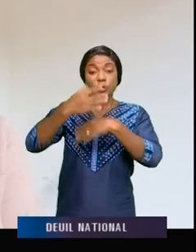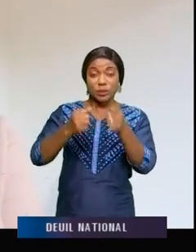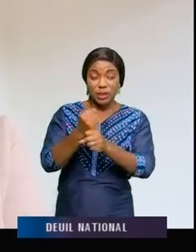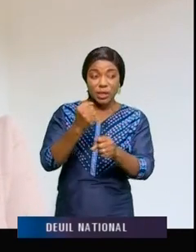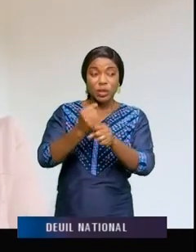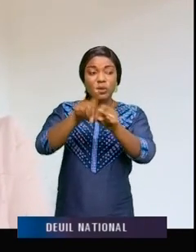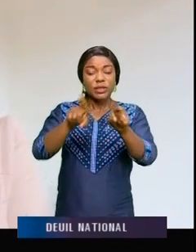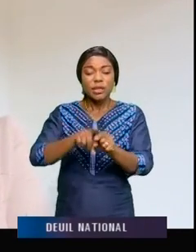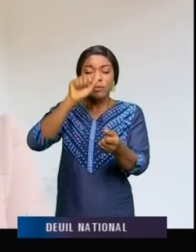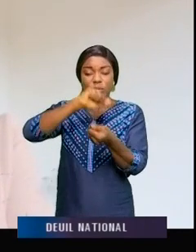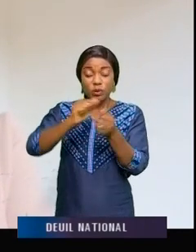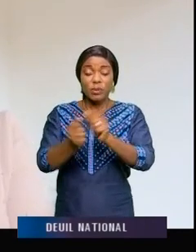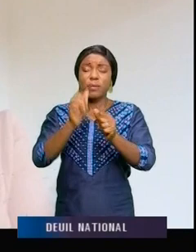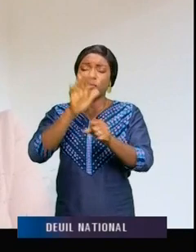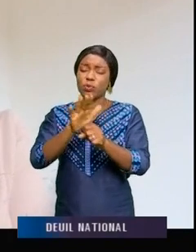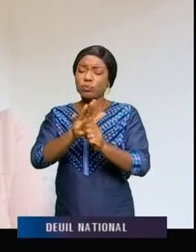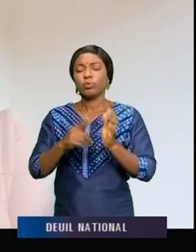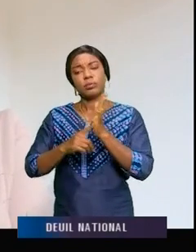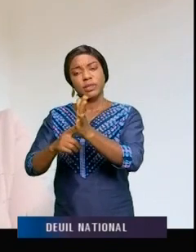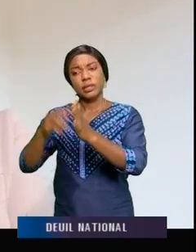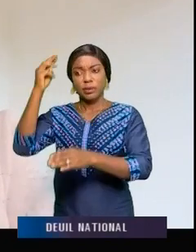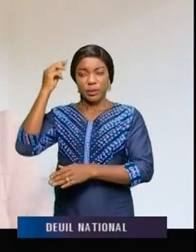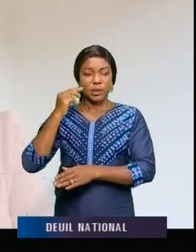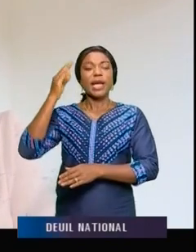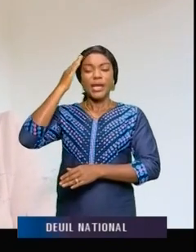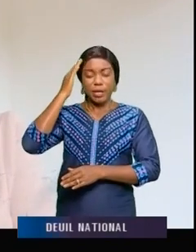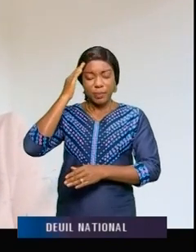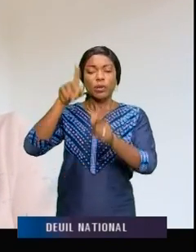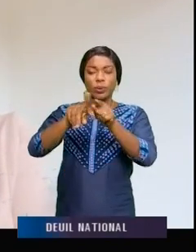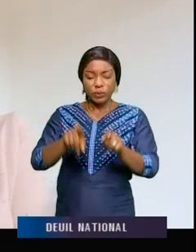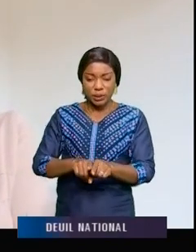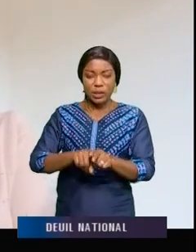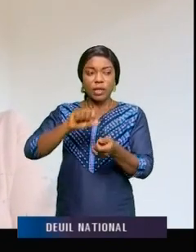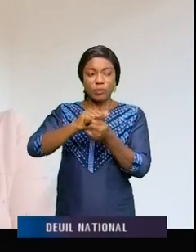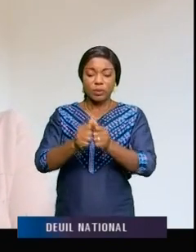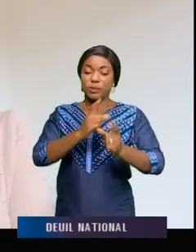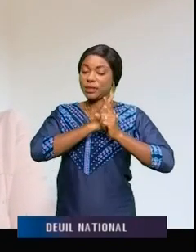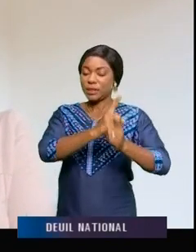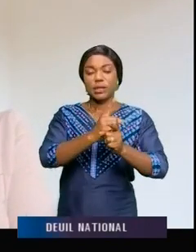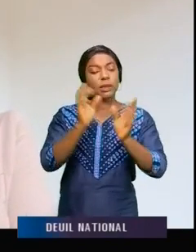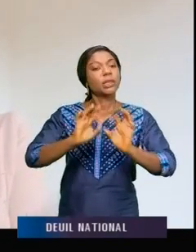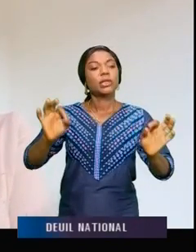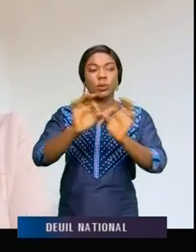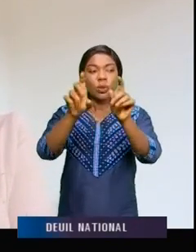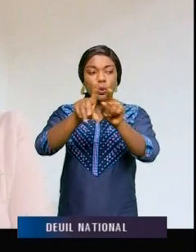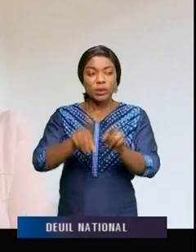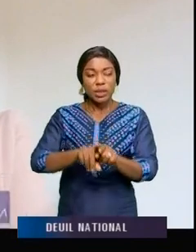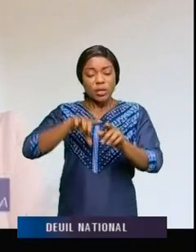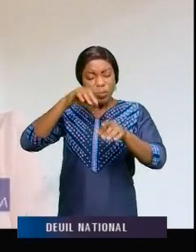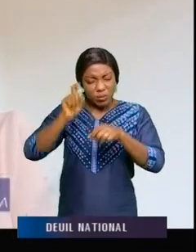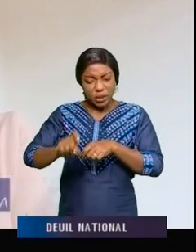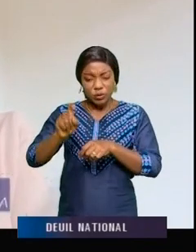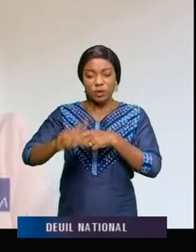défi ici, que nous avons présenté au ministre, qui lui-même les reconnaît, c'est le défi sécuritaire, mais également l'impraticabilité